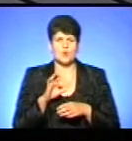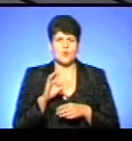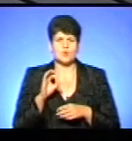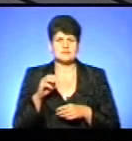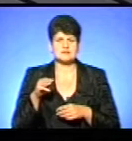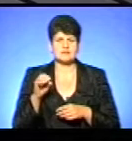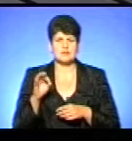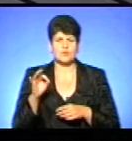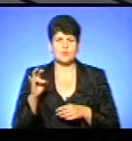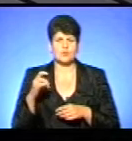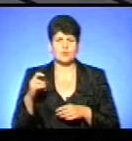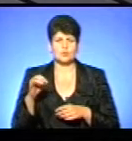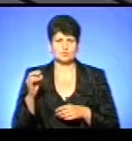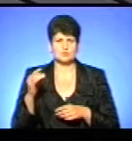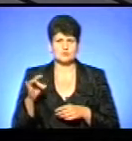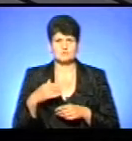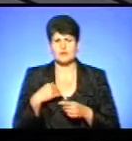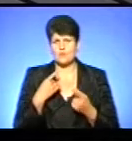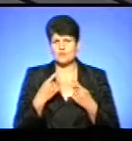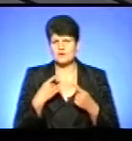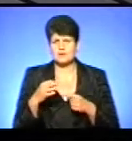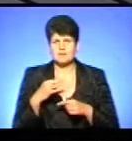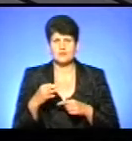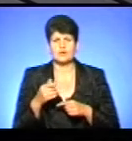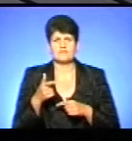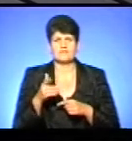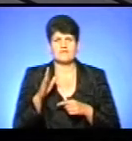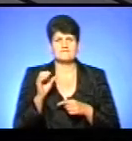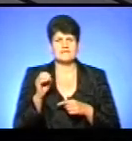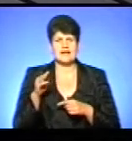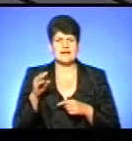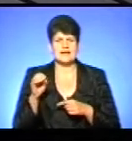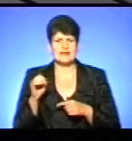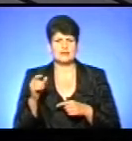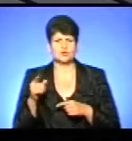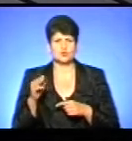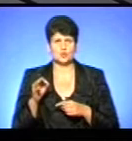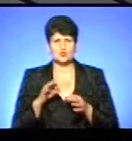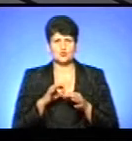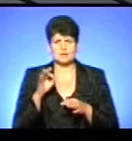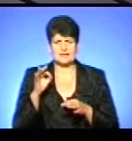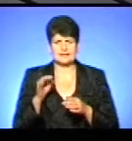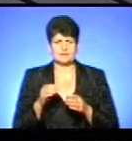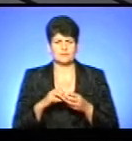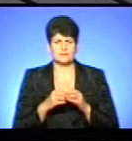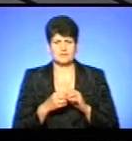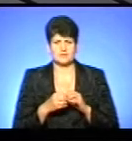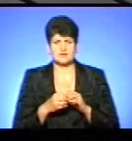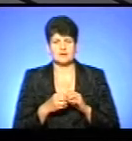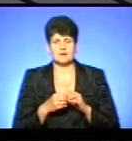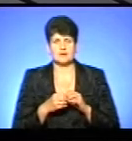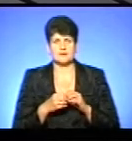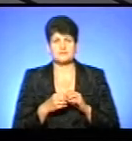остеохондроз. Є якась причина. Ми говорили про вигаду судинної дистонії. Якщо неможливо поставити такий діагноз, то це вигаду